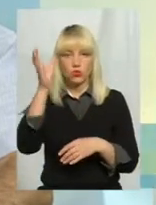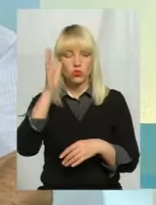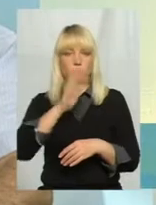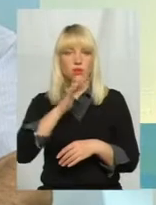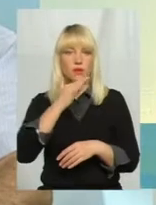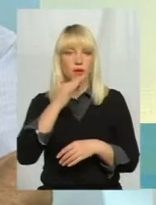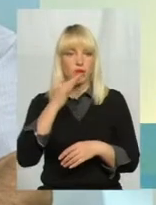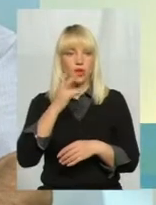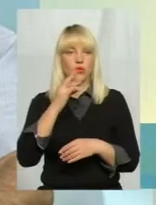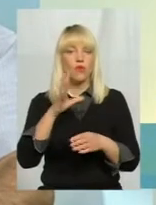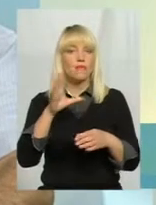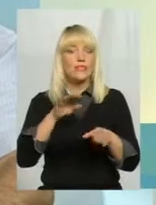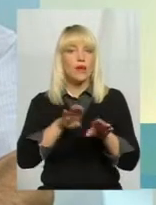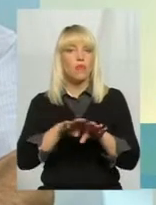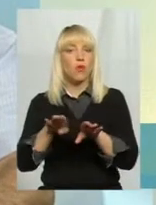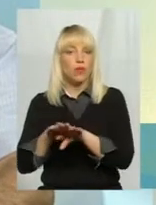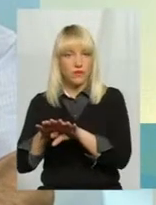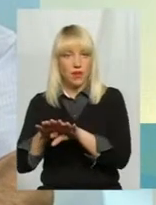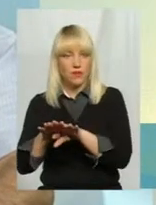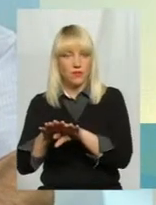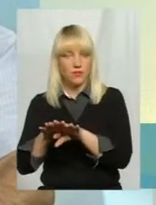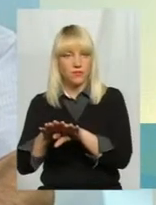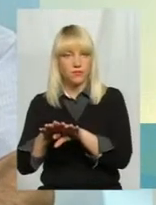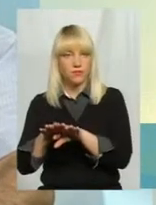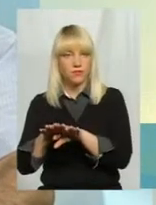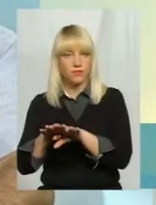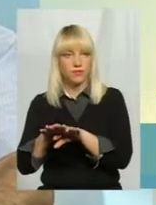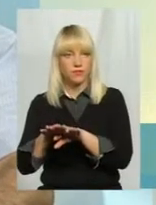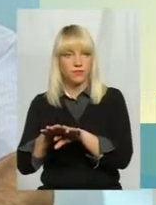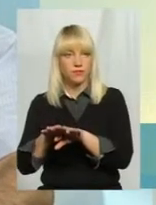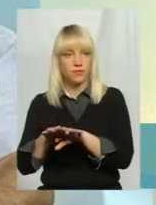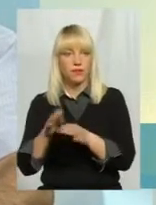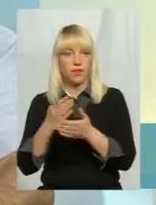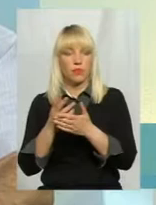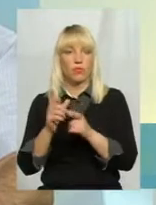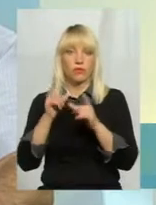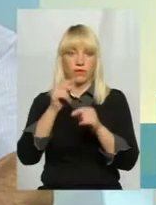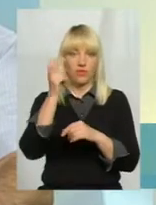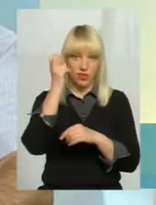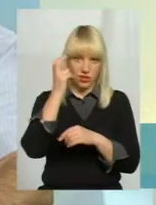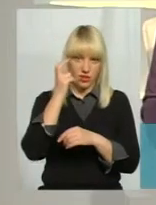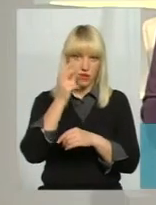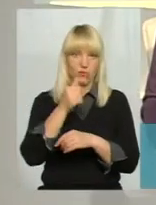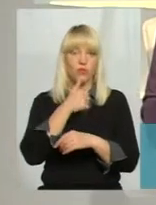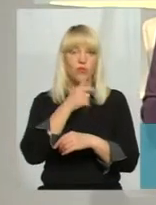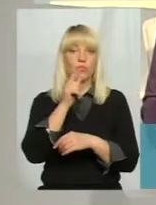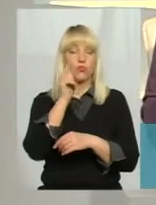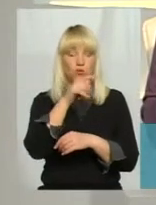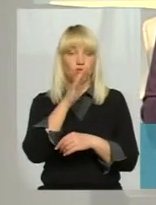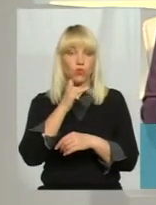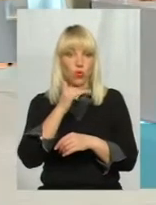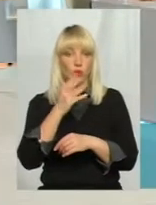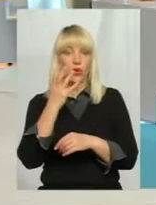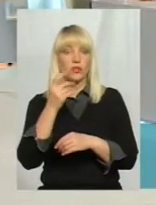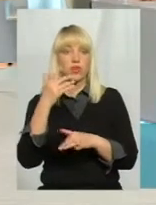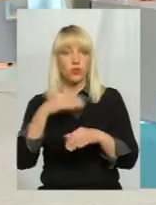ви знаєте, все порівняно, все пізнається в порівнянні. Поїдемо в Київ, попробуємо ту воду, а якщо ще